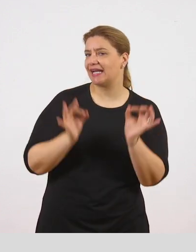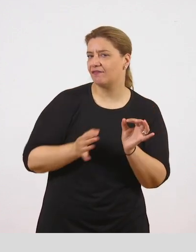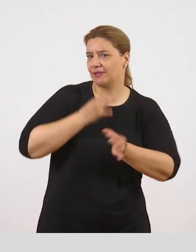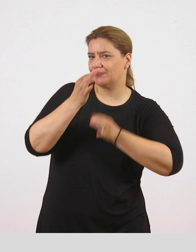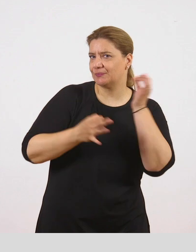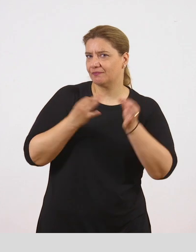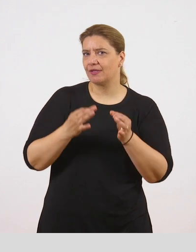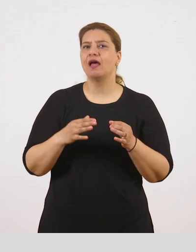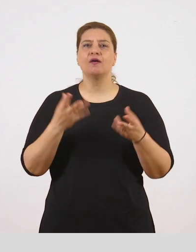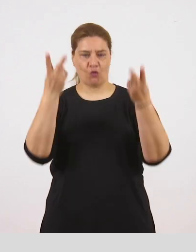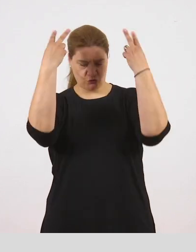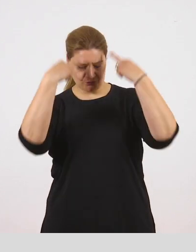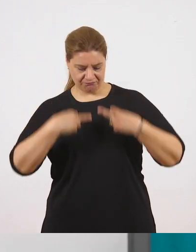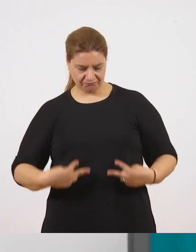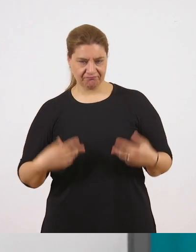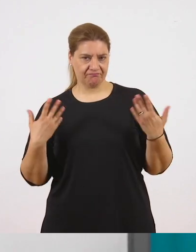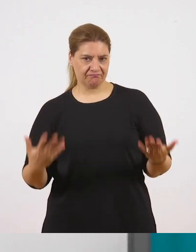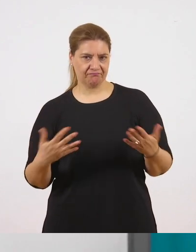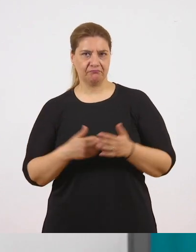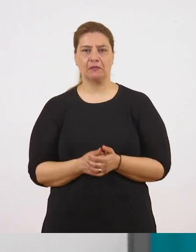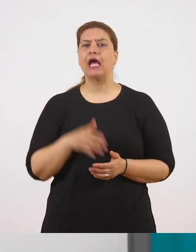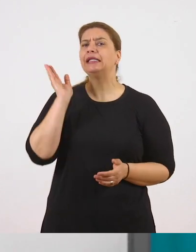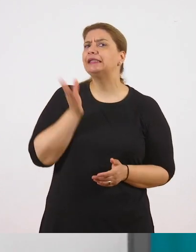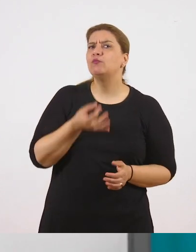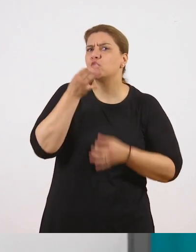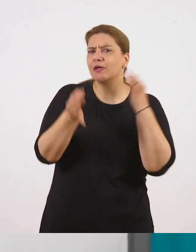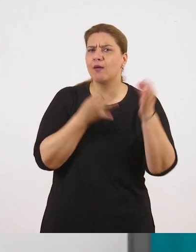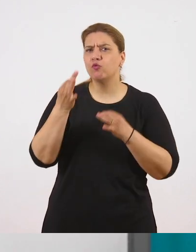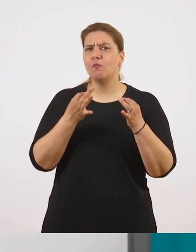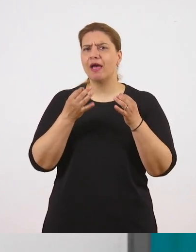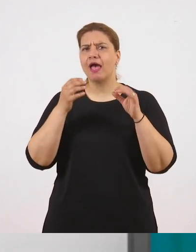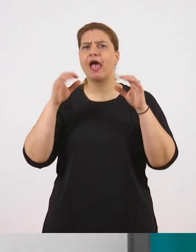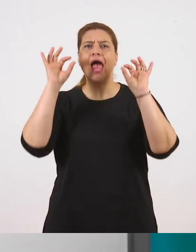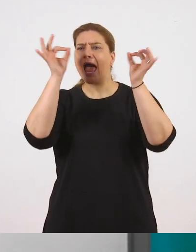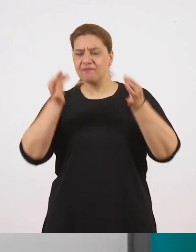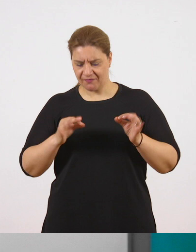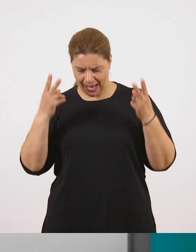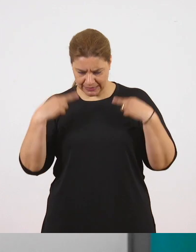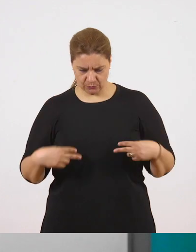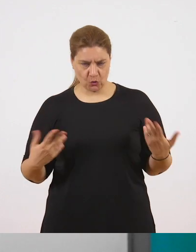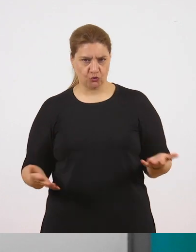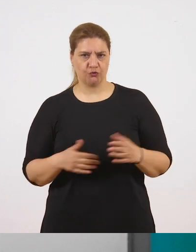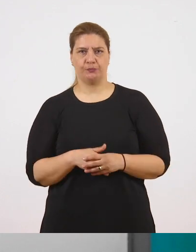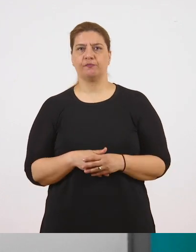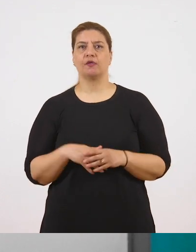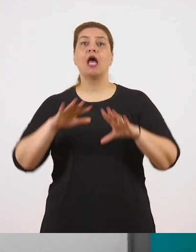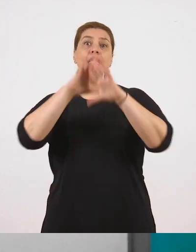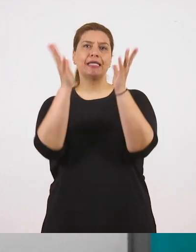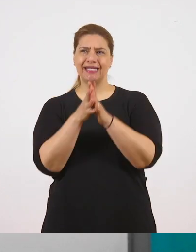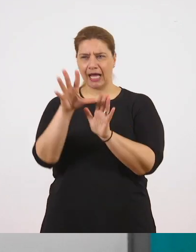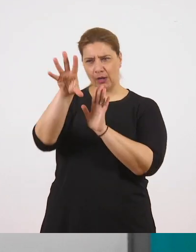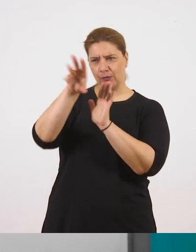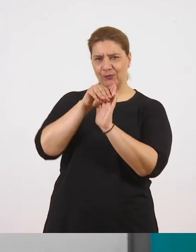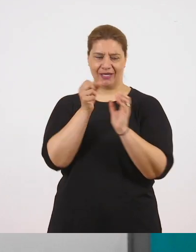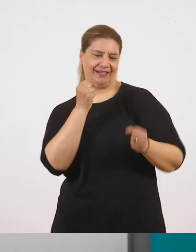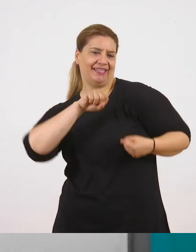την εξωτερική εμφάνιση. Και τι μπορούμε να βάλουμε εδώ. Για να δούμε. Μπορούμε να μιλήσουμε για τη γενική εντύπωση